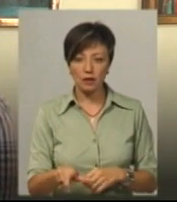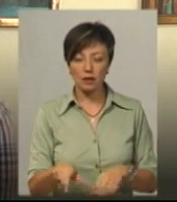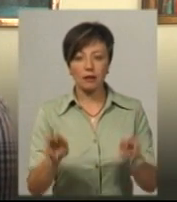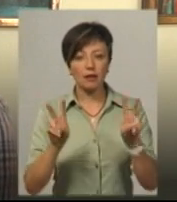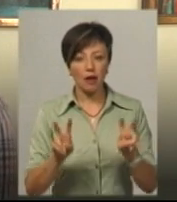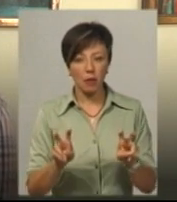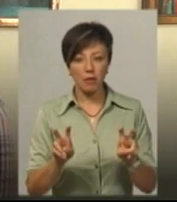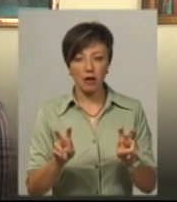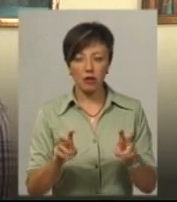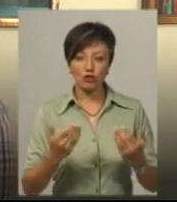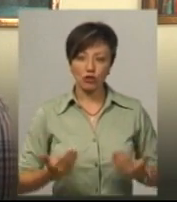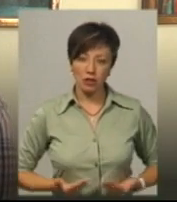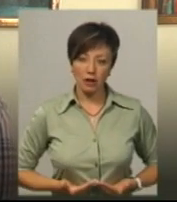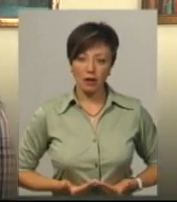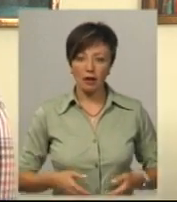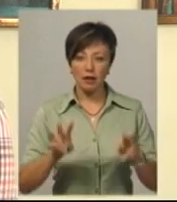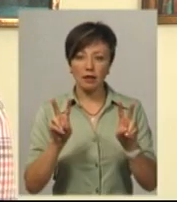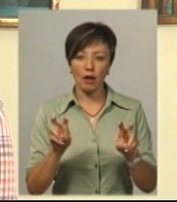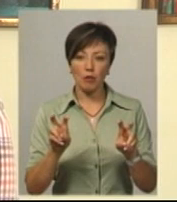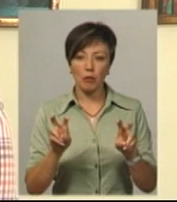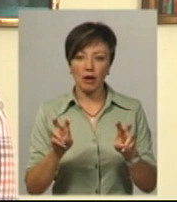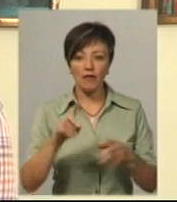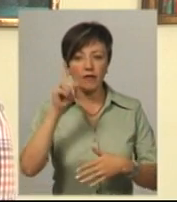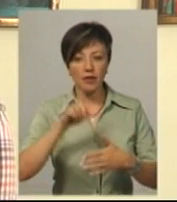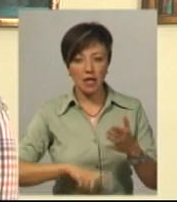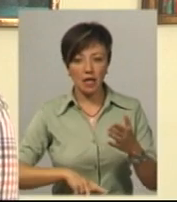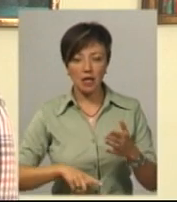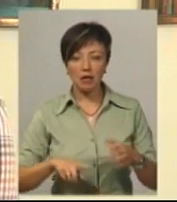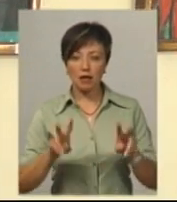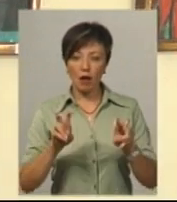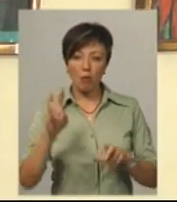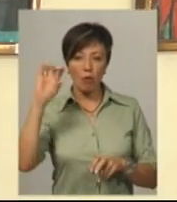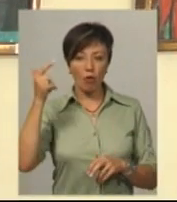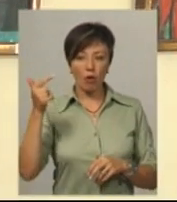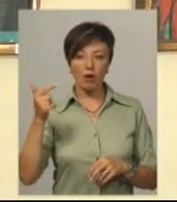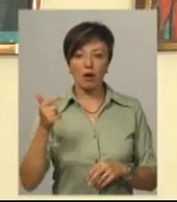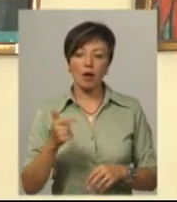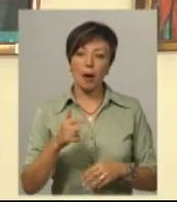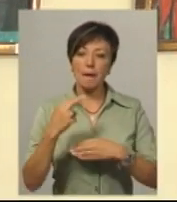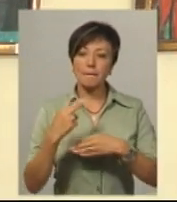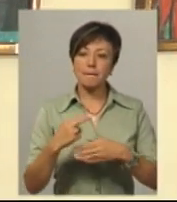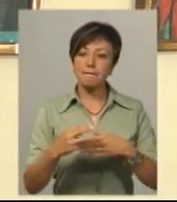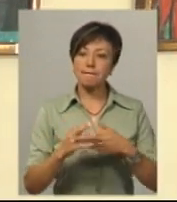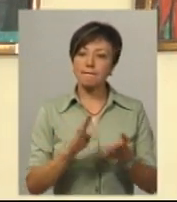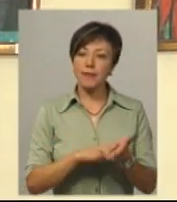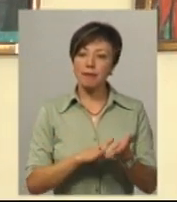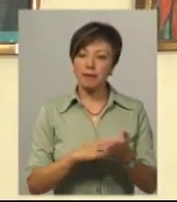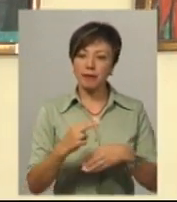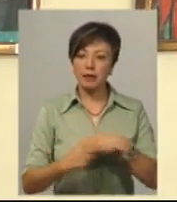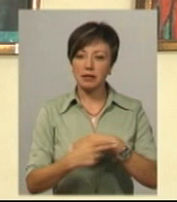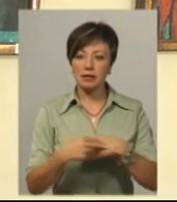Тема життя, тема віри, тема Бога. Біблійська тема є, всі ці теми